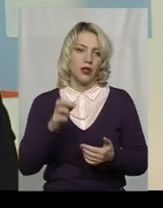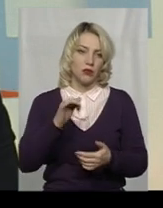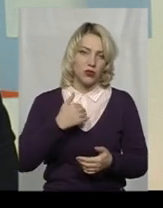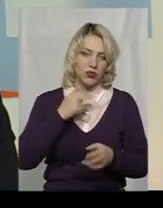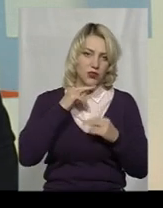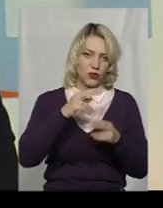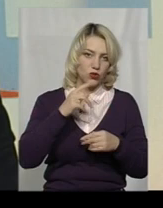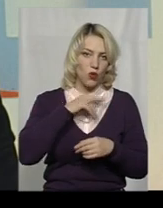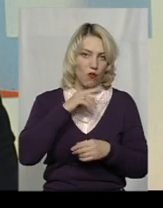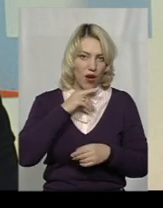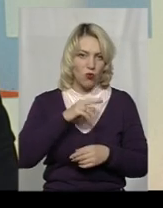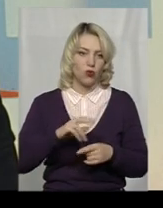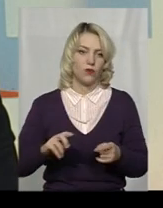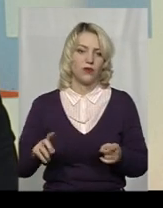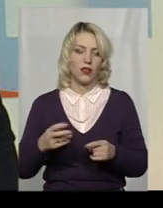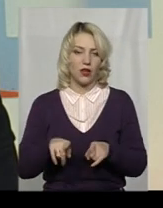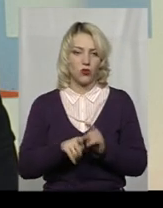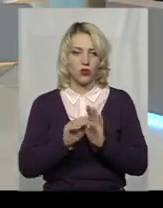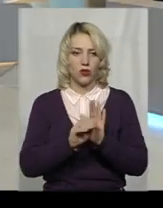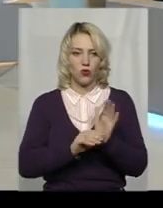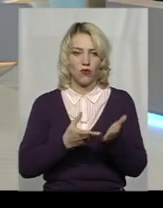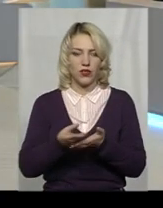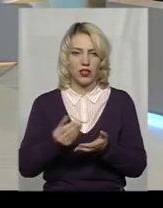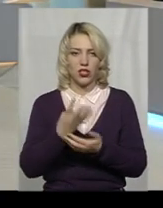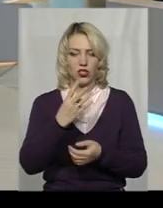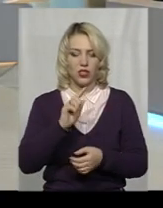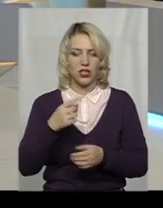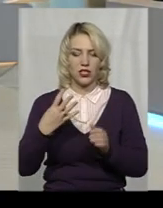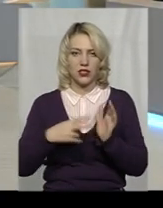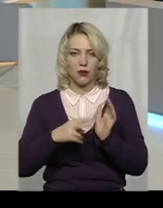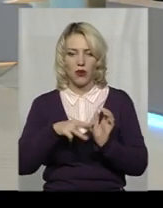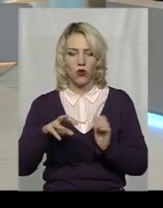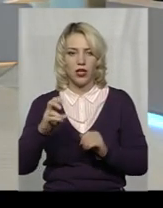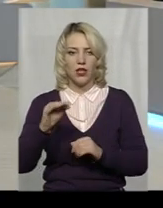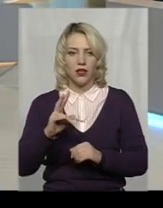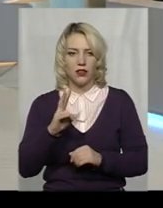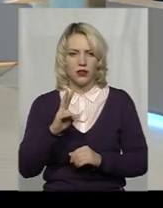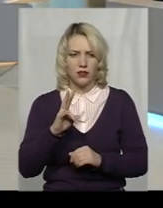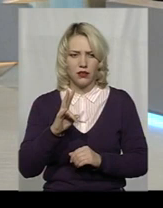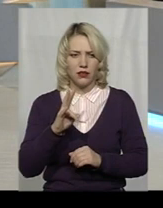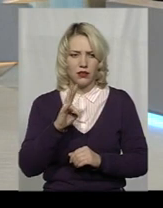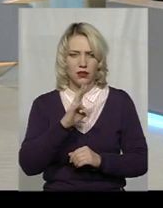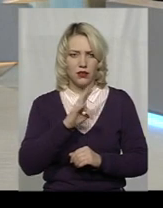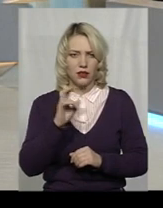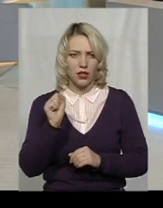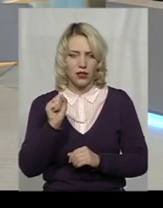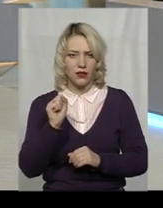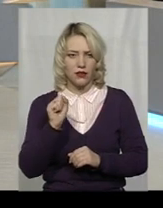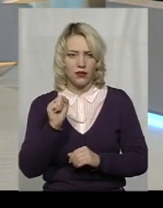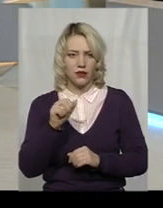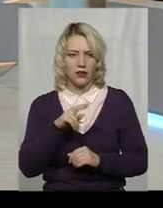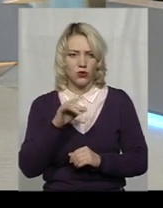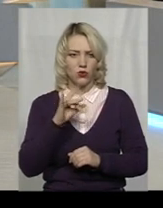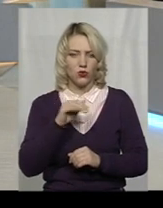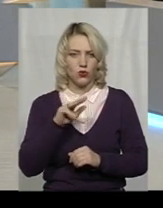звернути увагу на таку статтю видатків, як 4,7 мільйони на муніципальна дружина. Наскільки мені відомо, вона вже